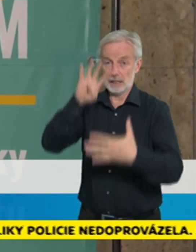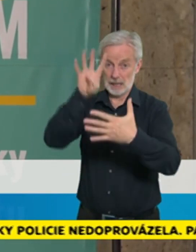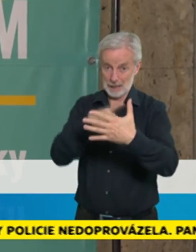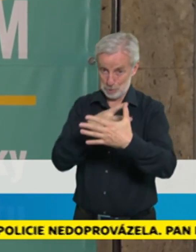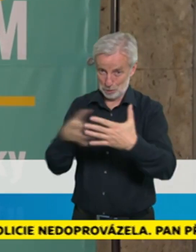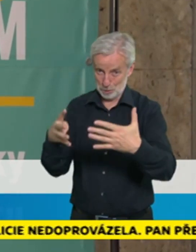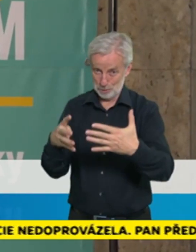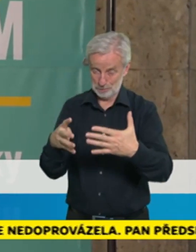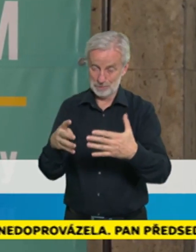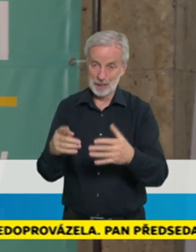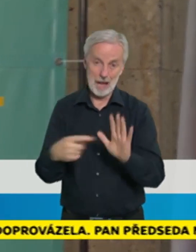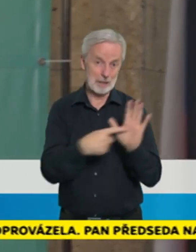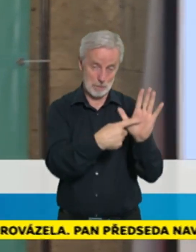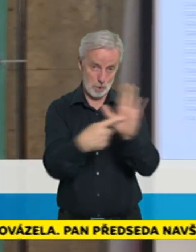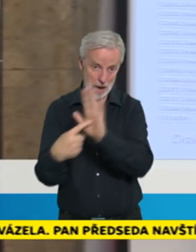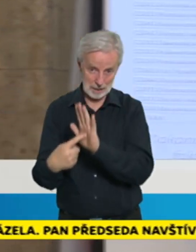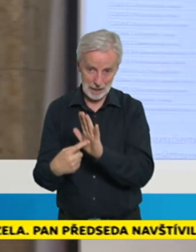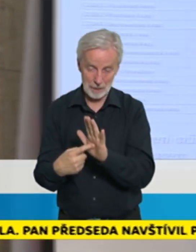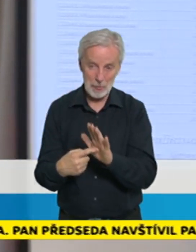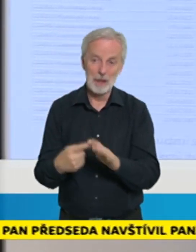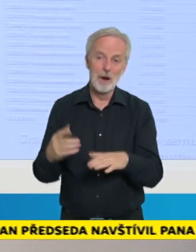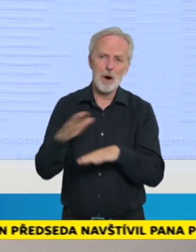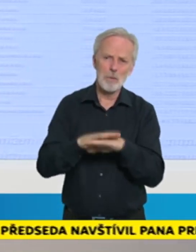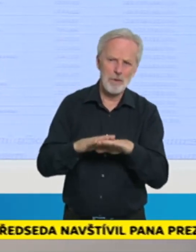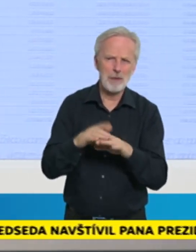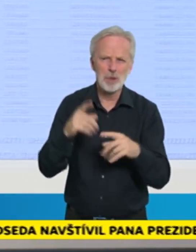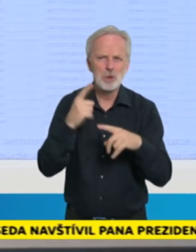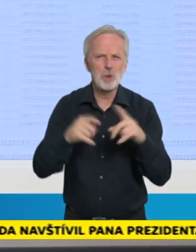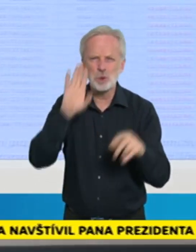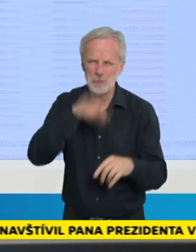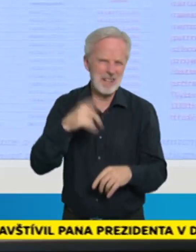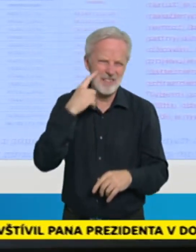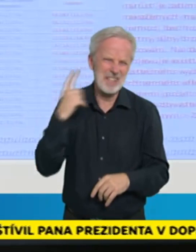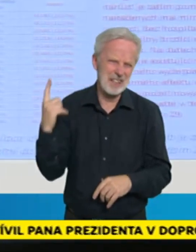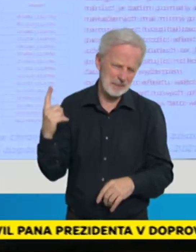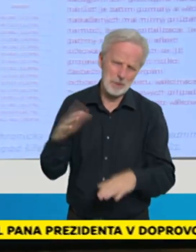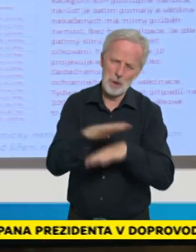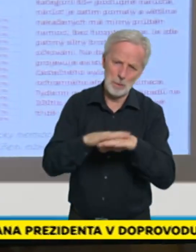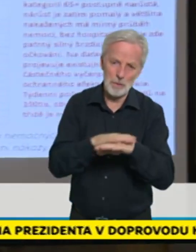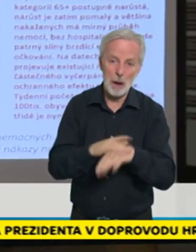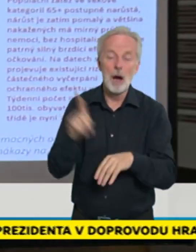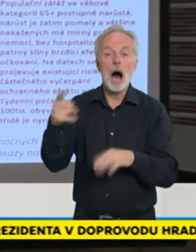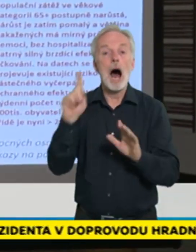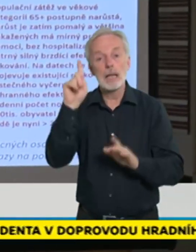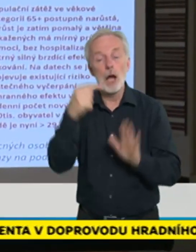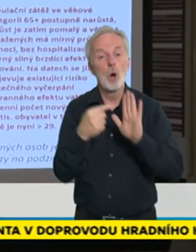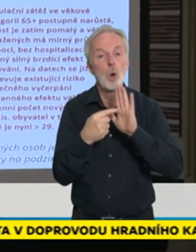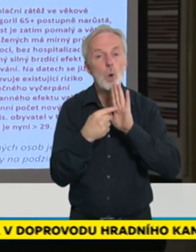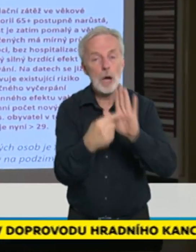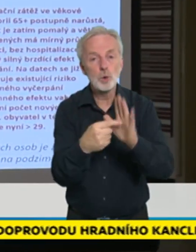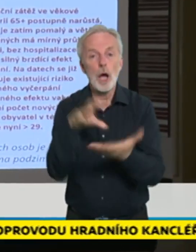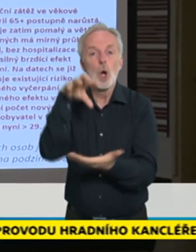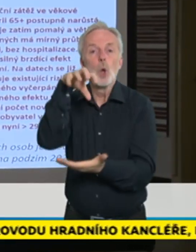sem a omluvám se všem divákům. asi nemůže být viditelná a říká, že těch seniorních skupin nebo seniorů a